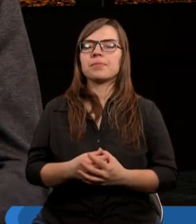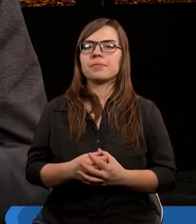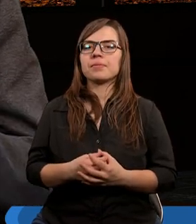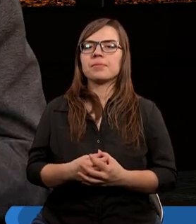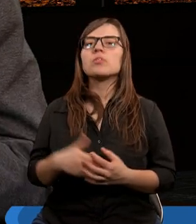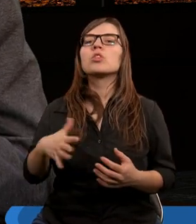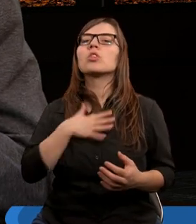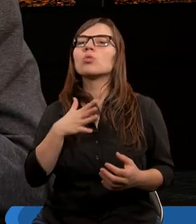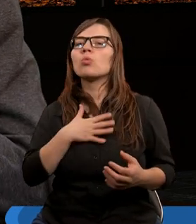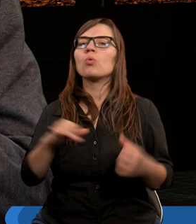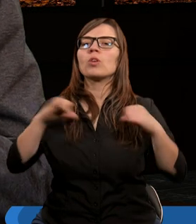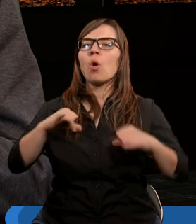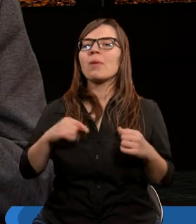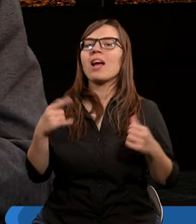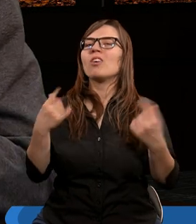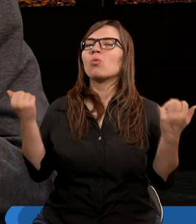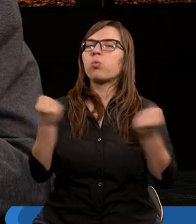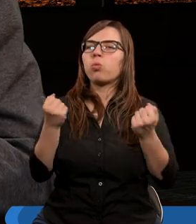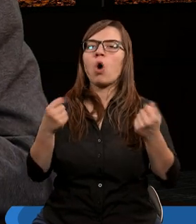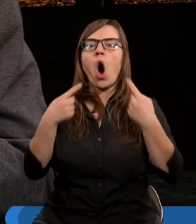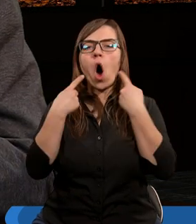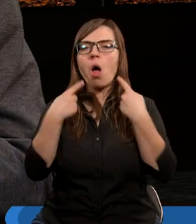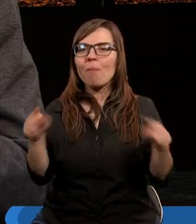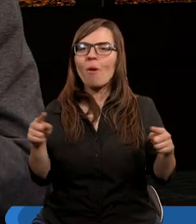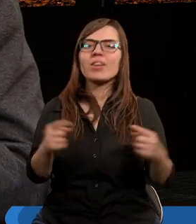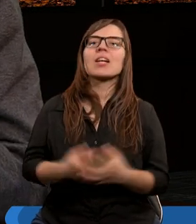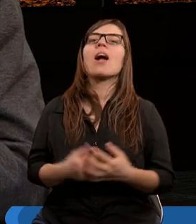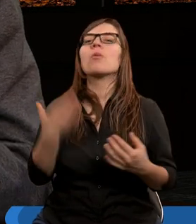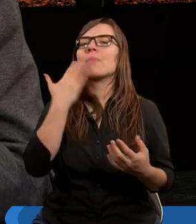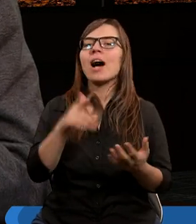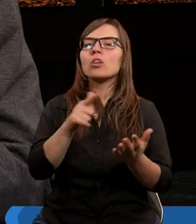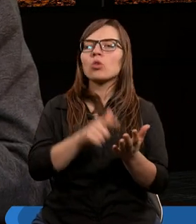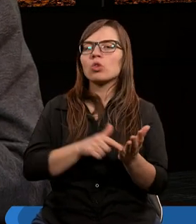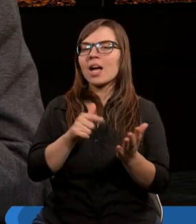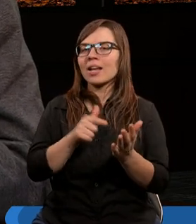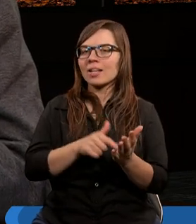czuje na sobie odpowiedzialność i bardzo często